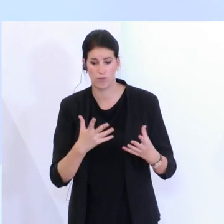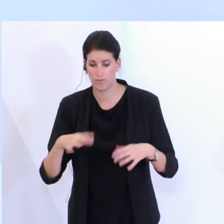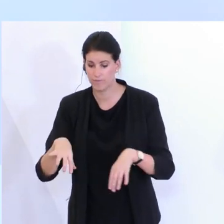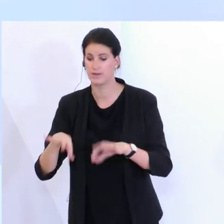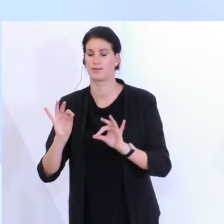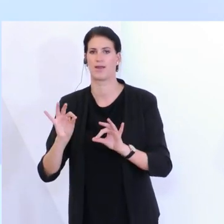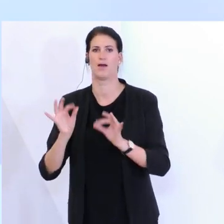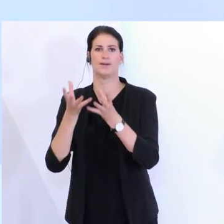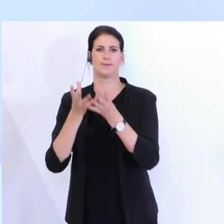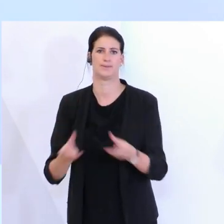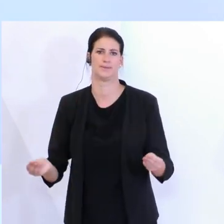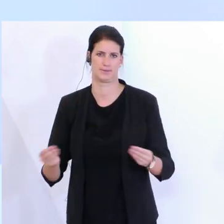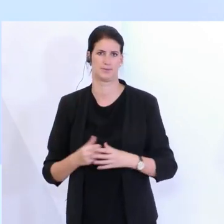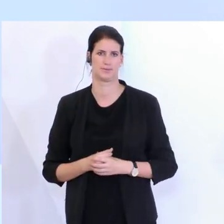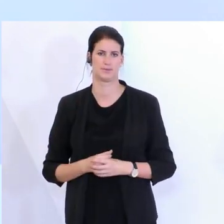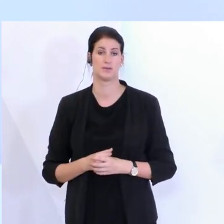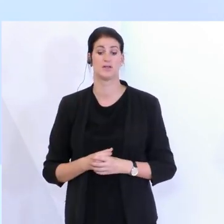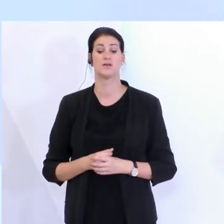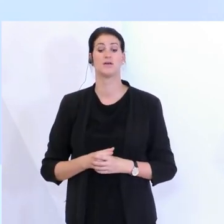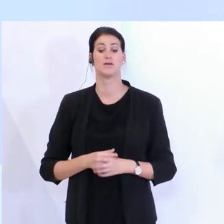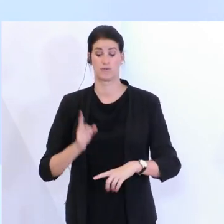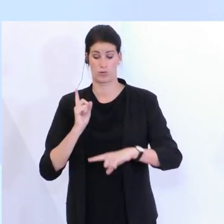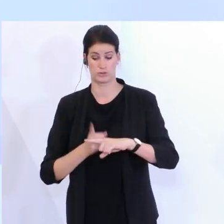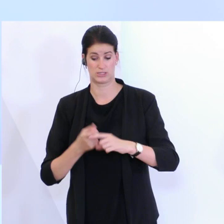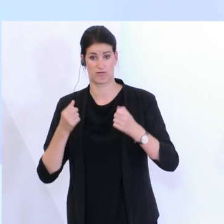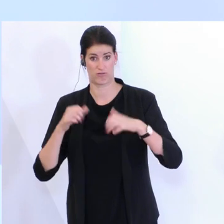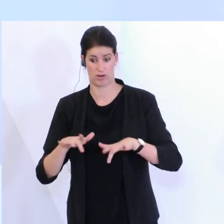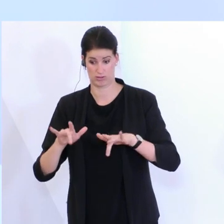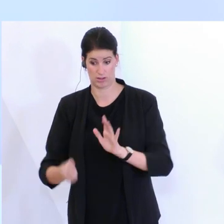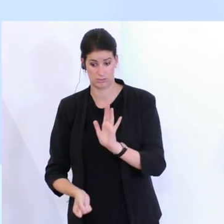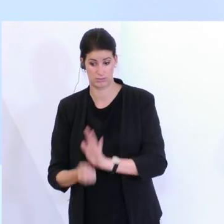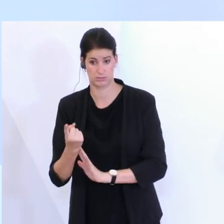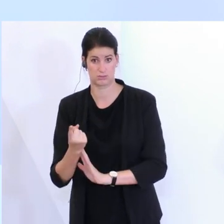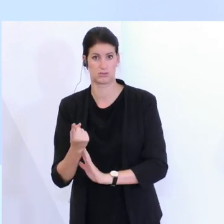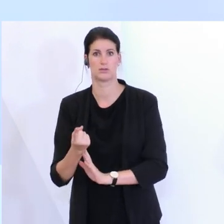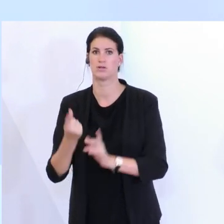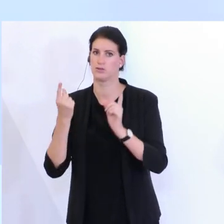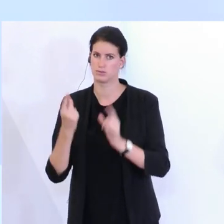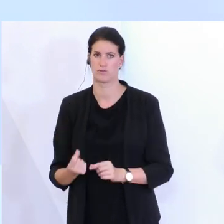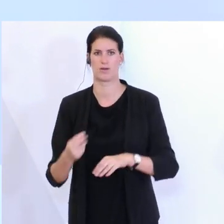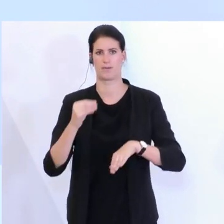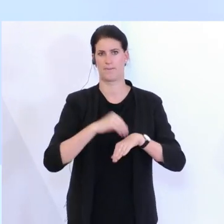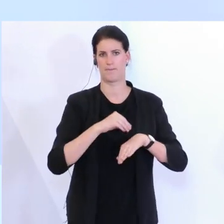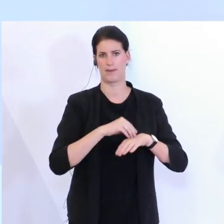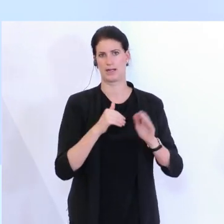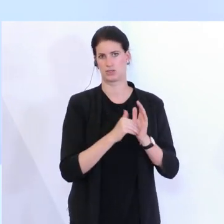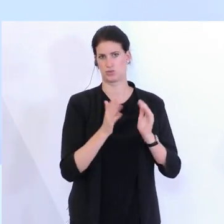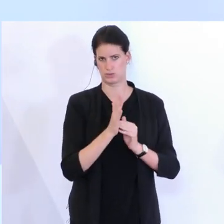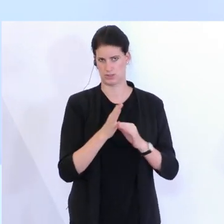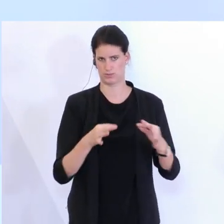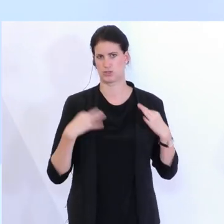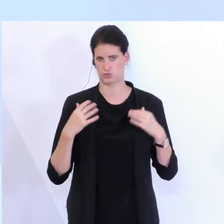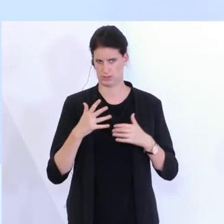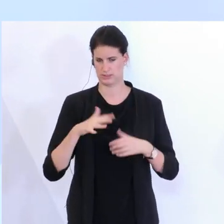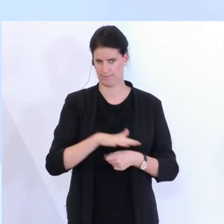durchbrechen. Sobald ein positiver Fall gefunden wird, wird das eingespeist in das Meldesystem des Gesundheitswesens